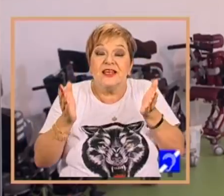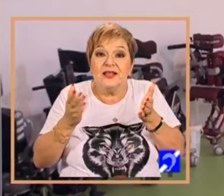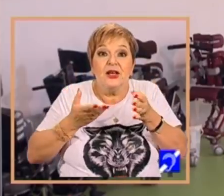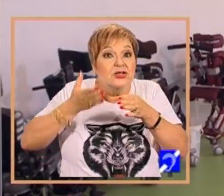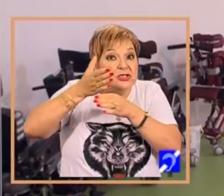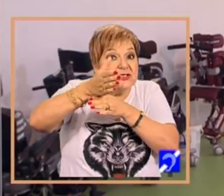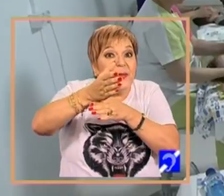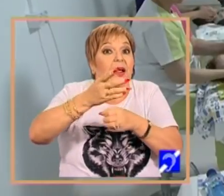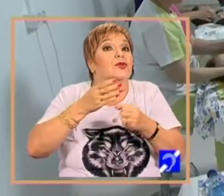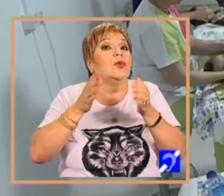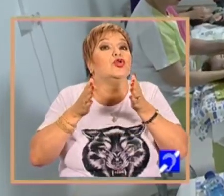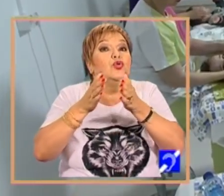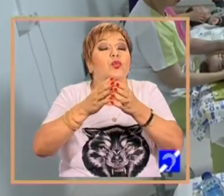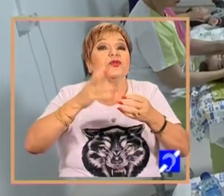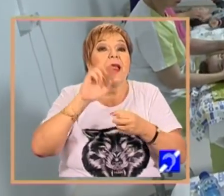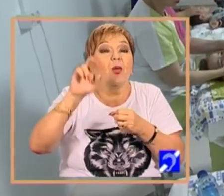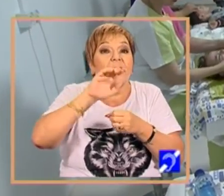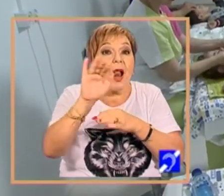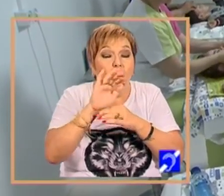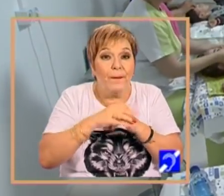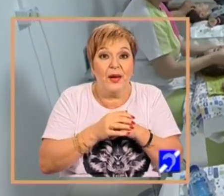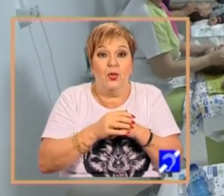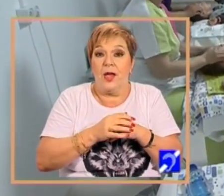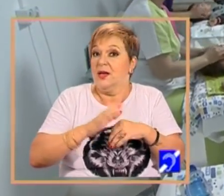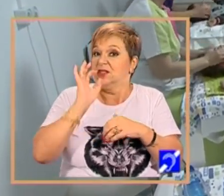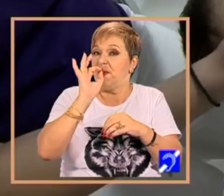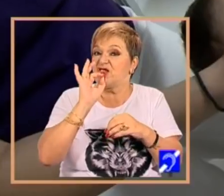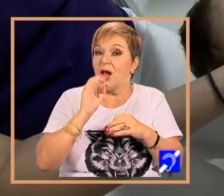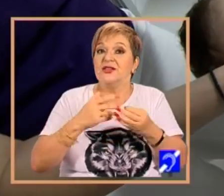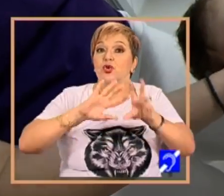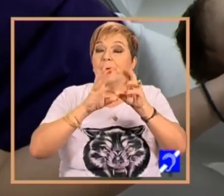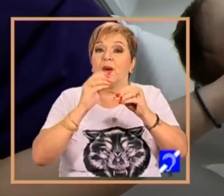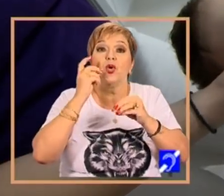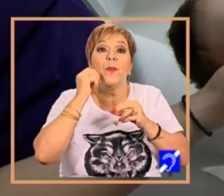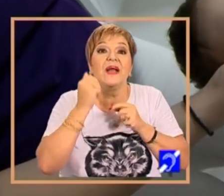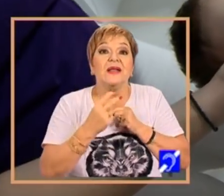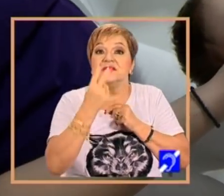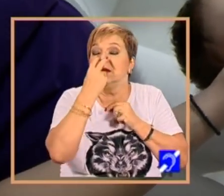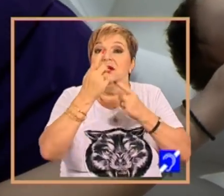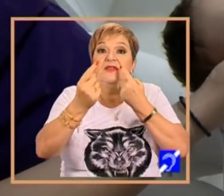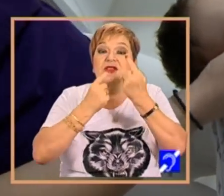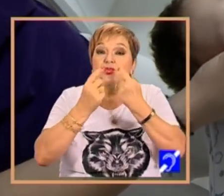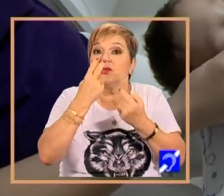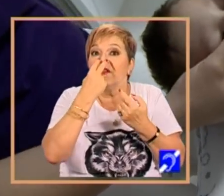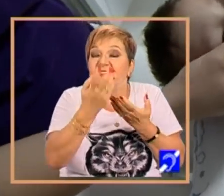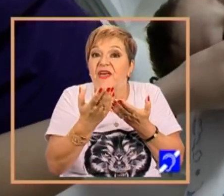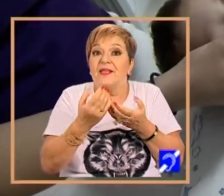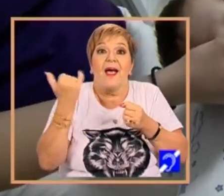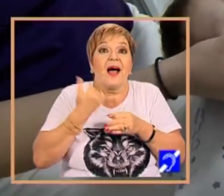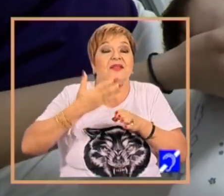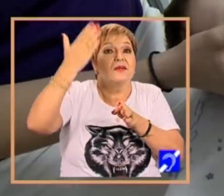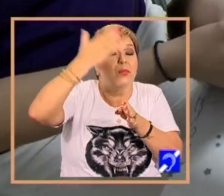împreună cu părintele. Ne punem de comun acord, vedem care sunt dificultățile care le întâmpină în mediul